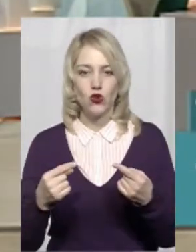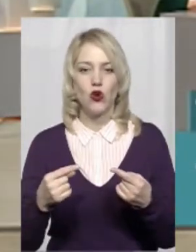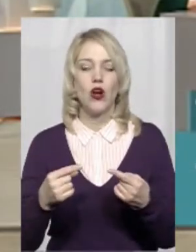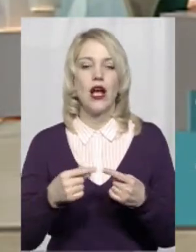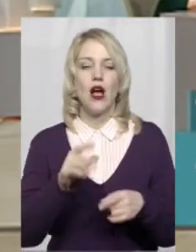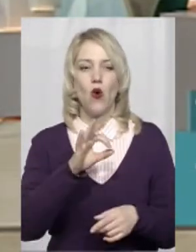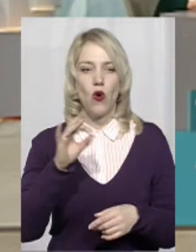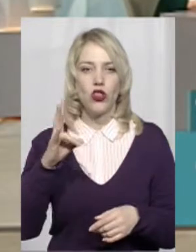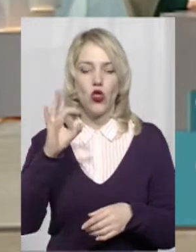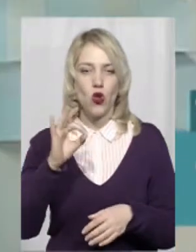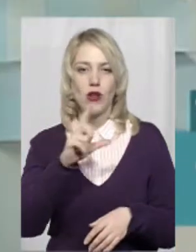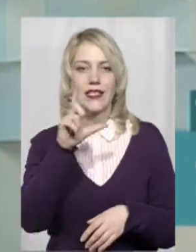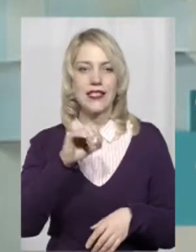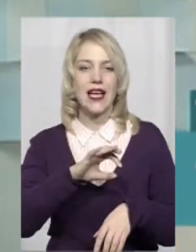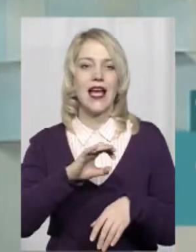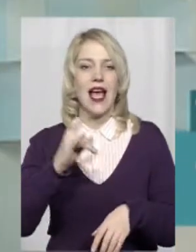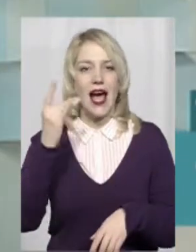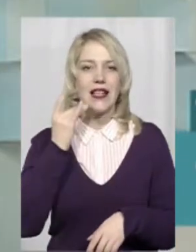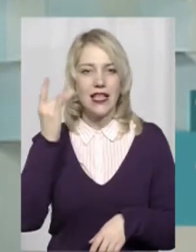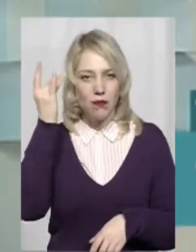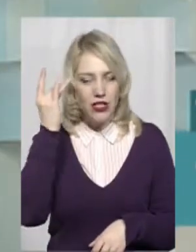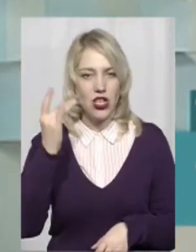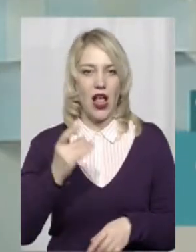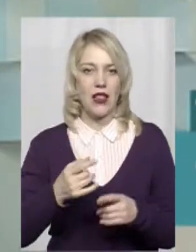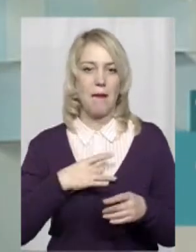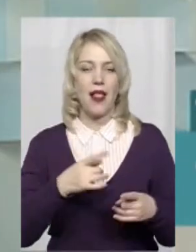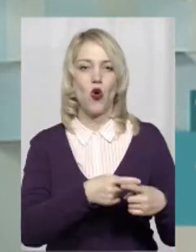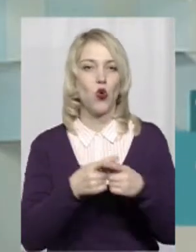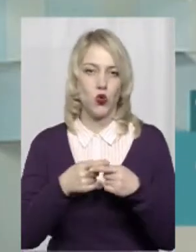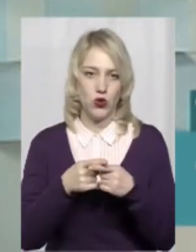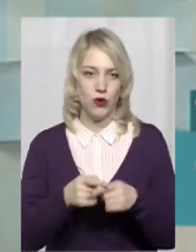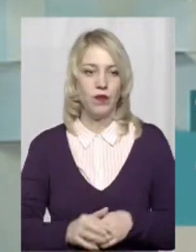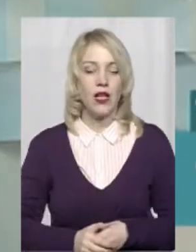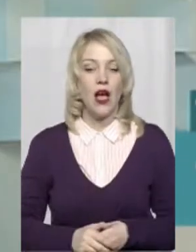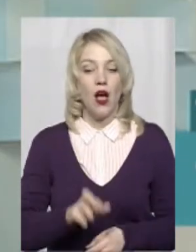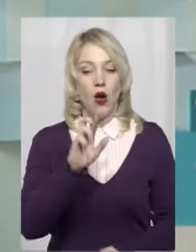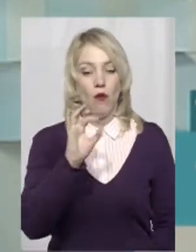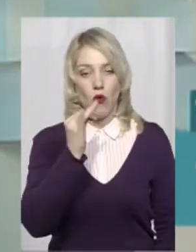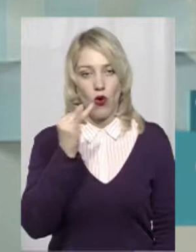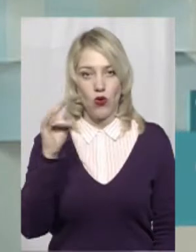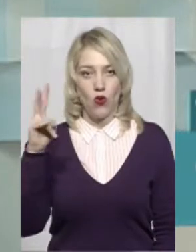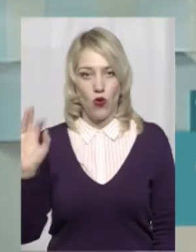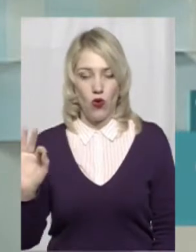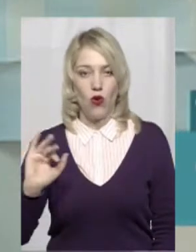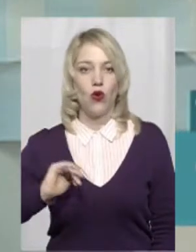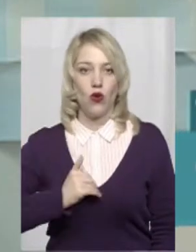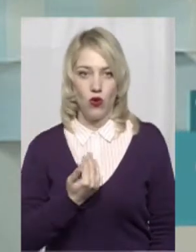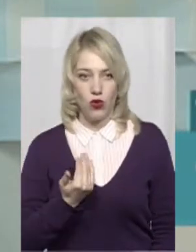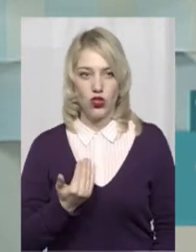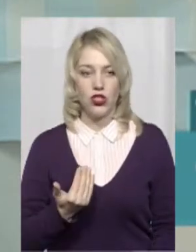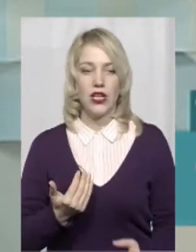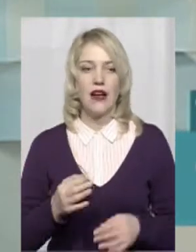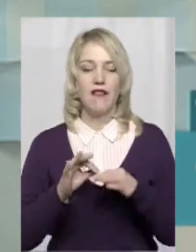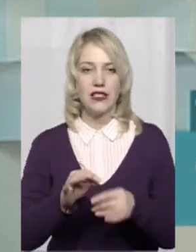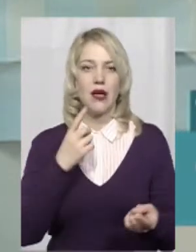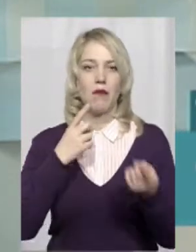Казахстану, тобто дружніх, сусідніх країн. Цікавий погляд. Кандидат Бойко хоче внести